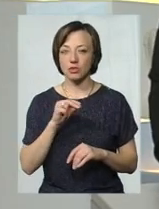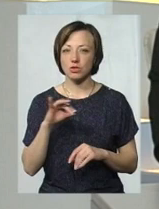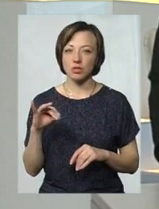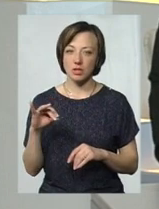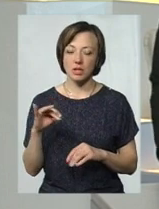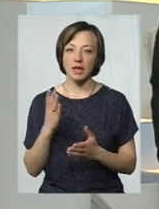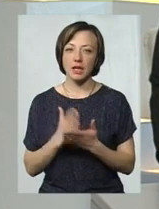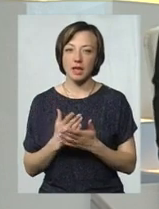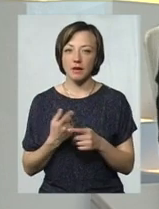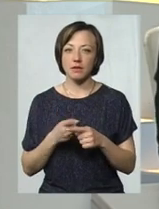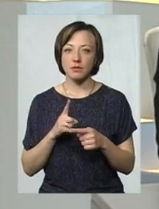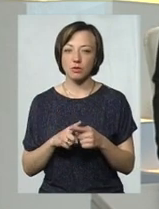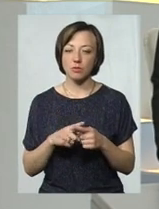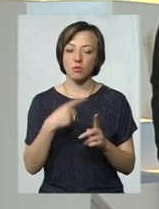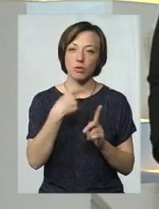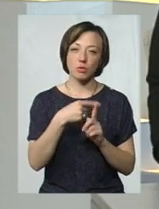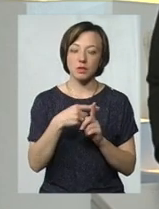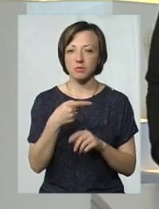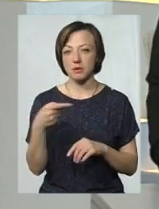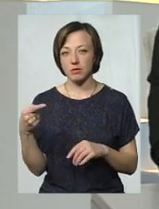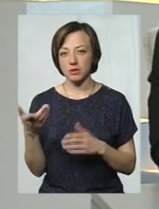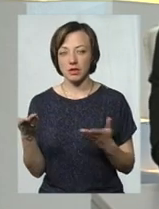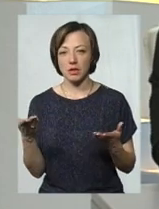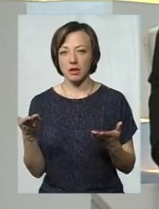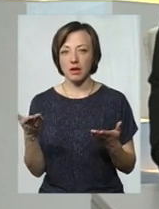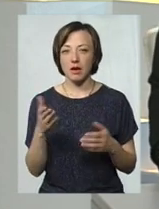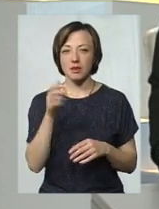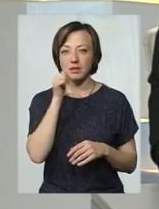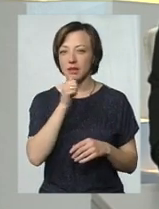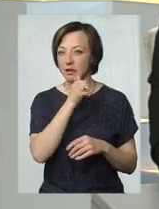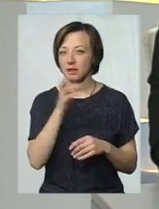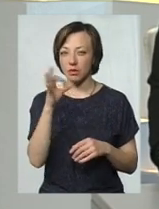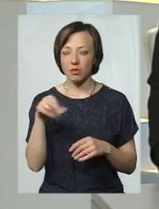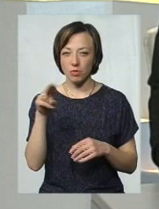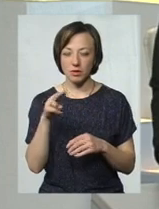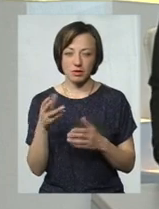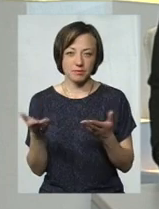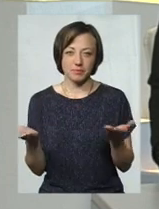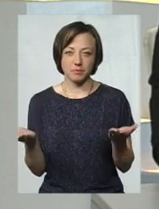є у цьому свої плюси і мінуси? А вже VPN, воно якось впливає на статистику?